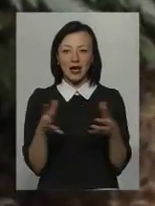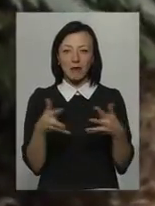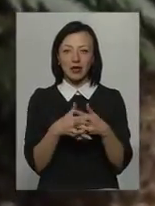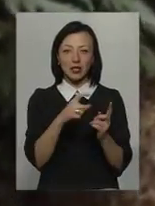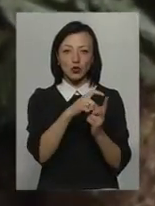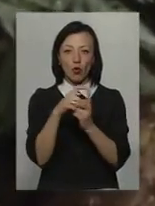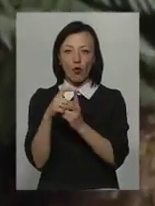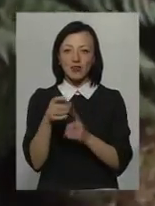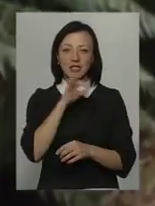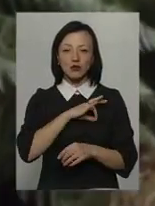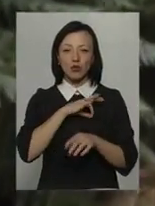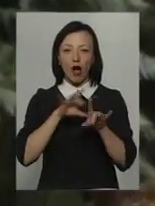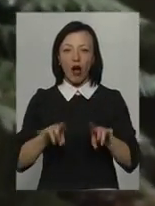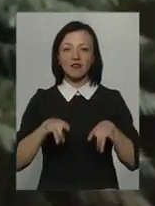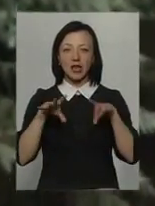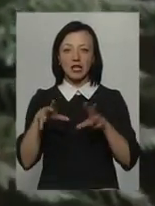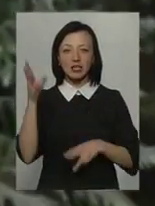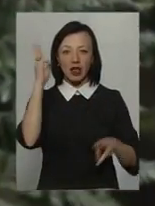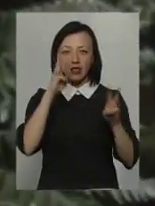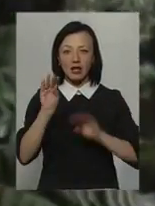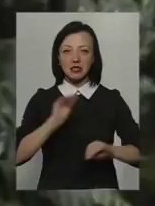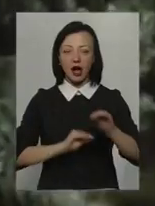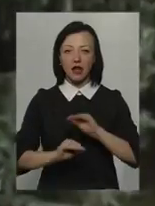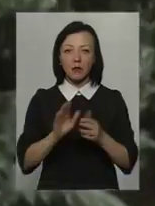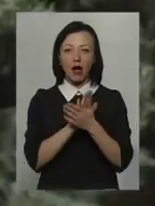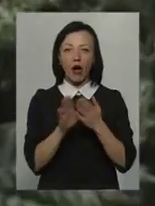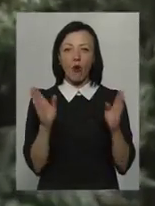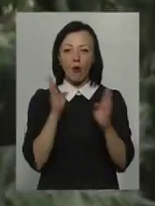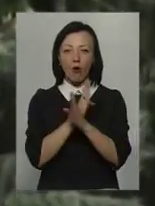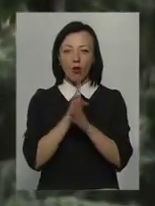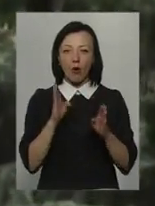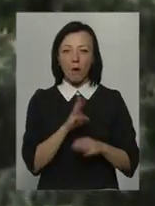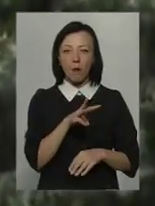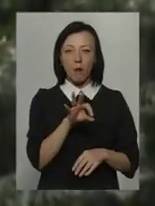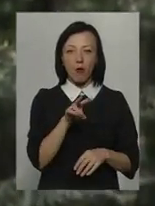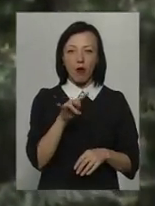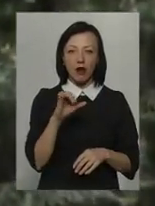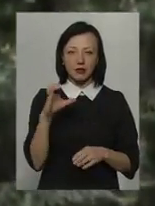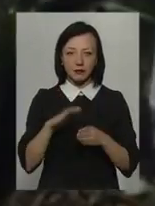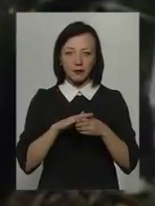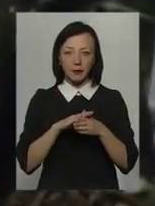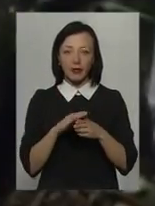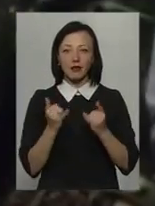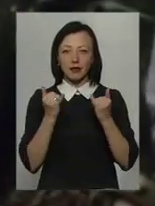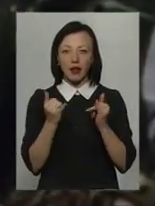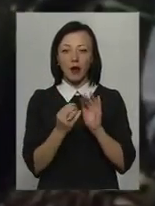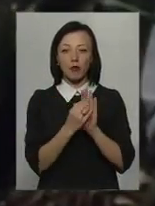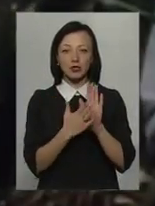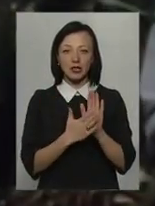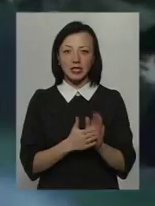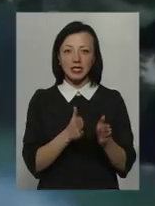застосоване австралійським дизайнером, екологом і зоологом Біллі Моллісоном для позначення системи